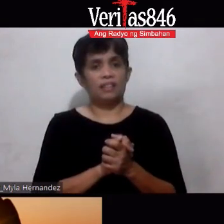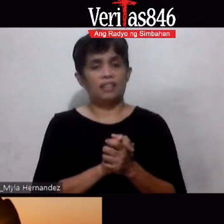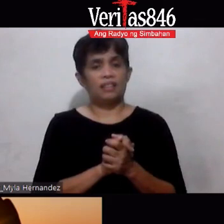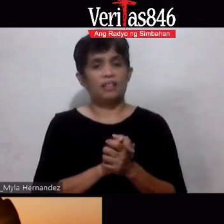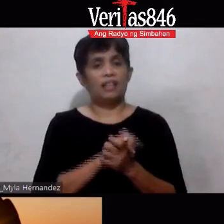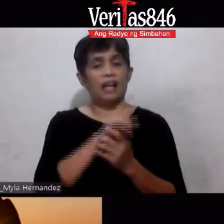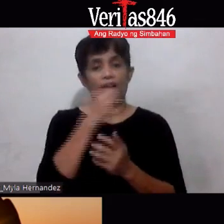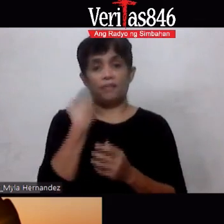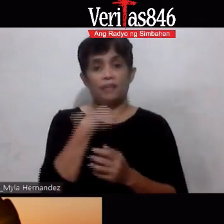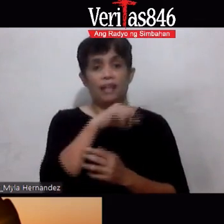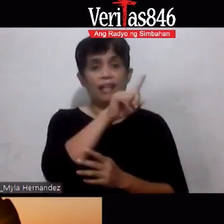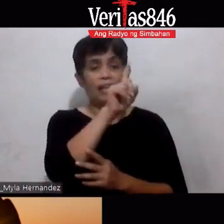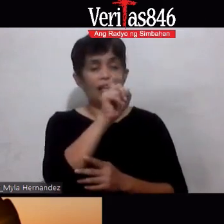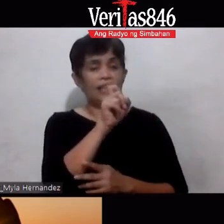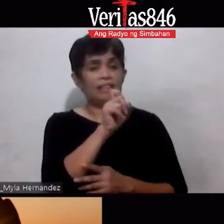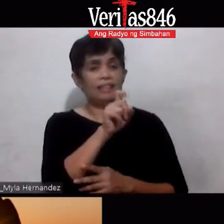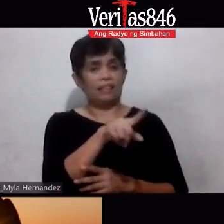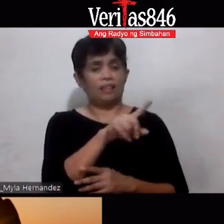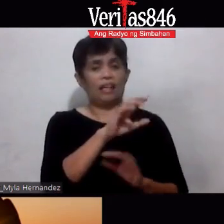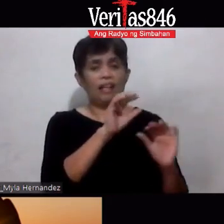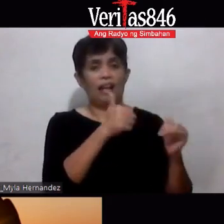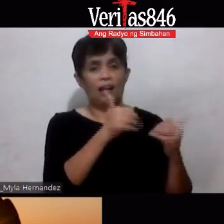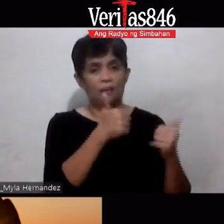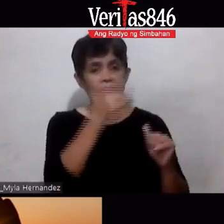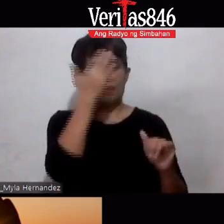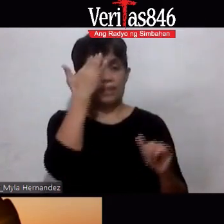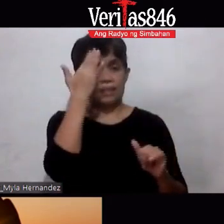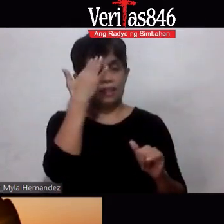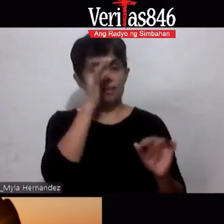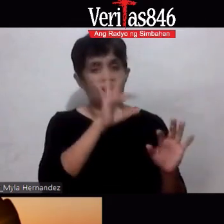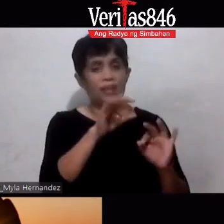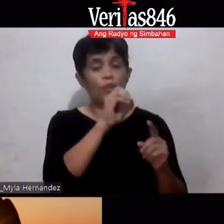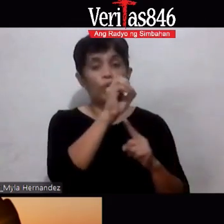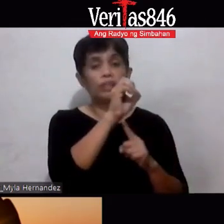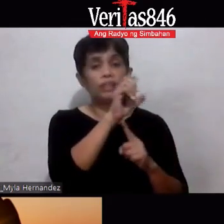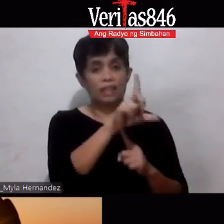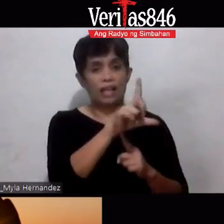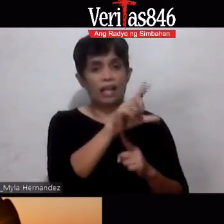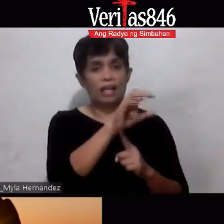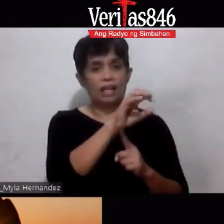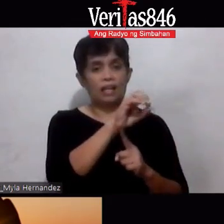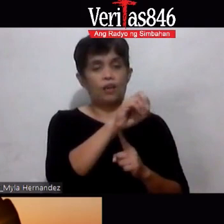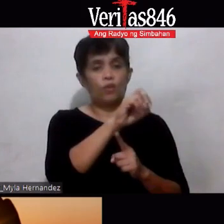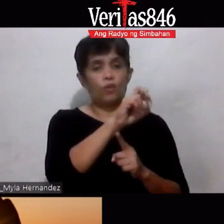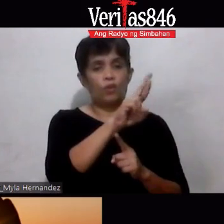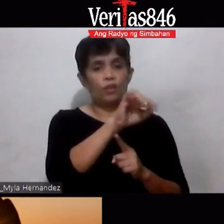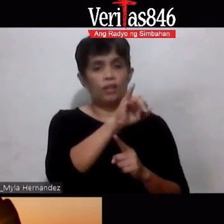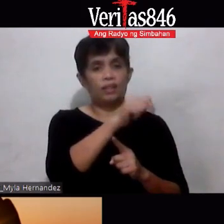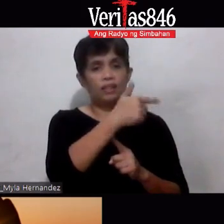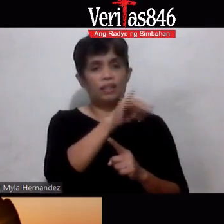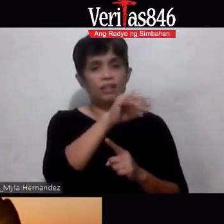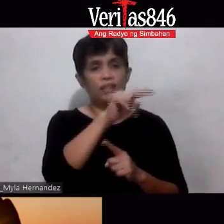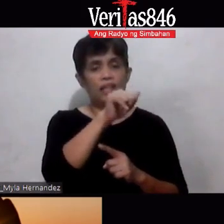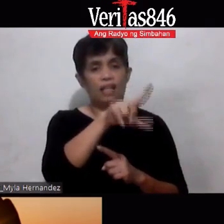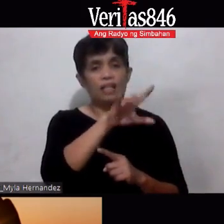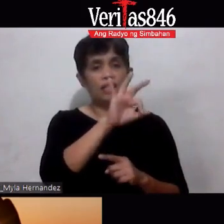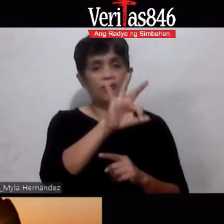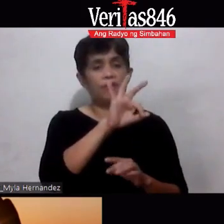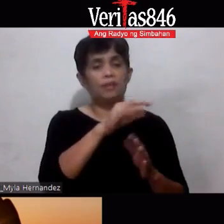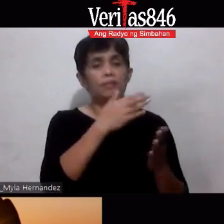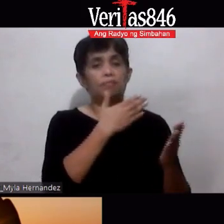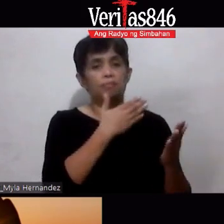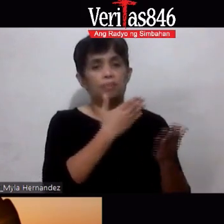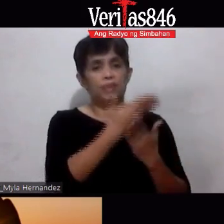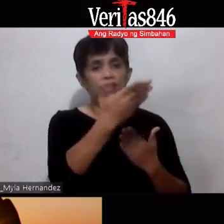may nagtanong lang dito paano nila malalaman kung original kung bubili sila sa lazada at shopee okay